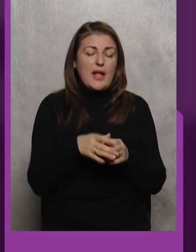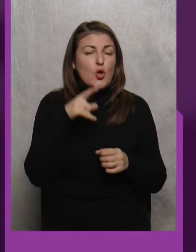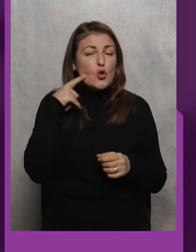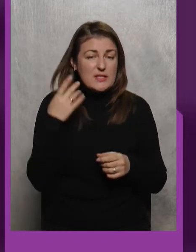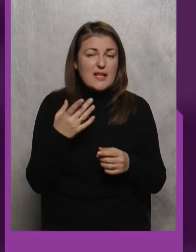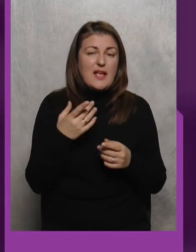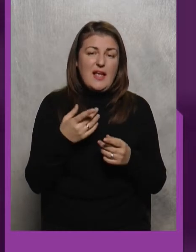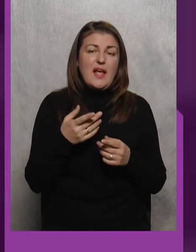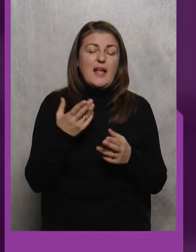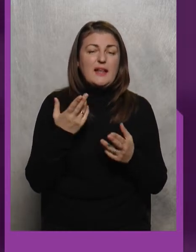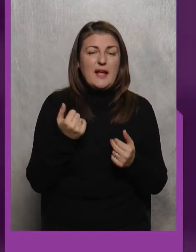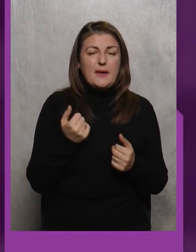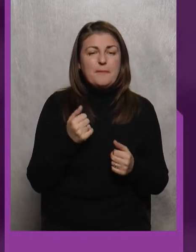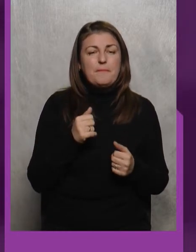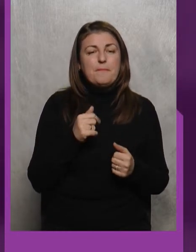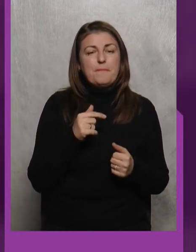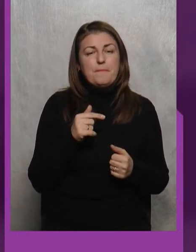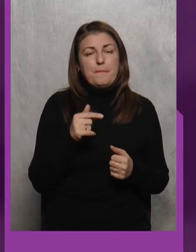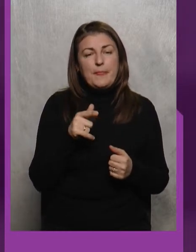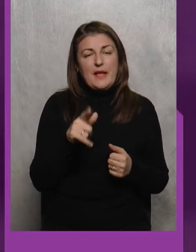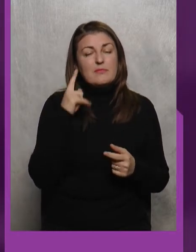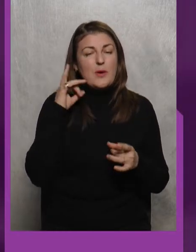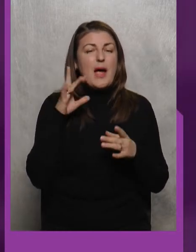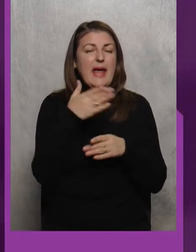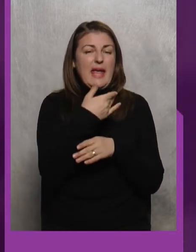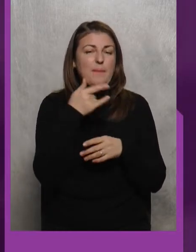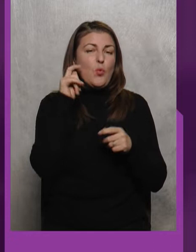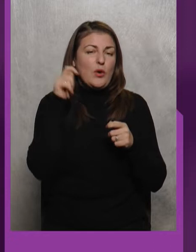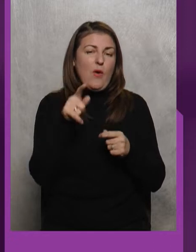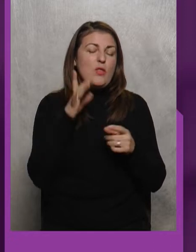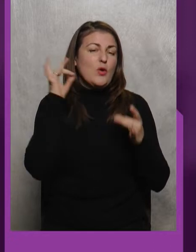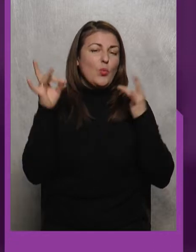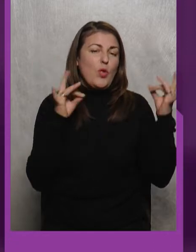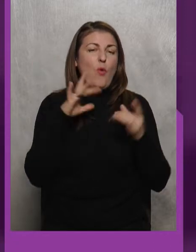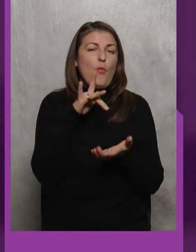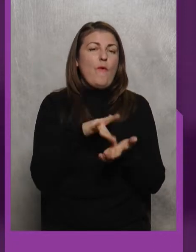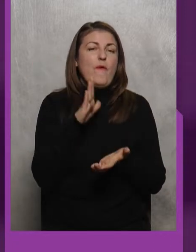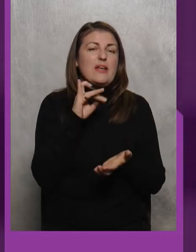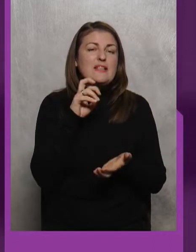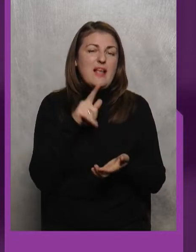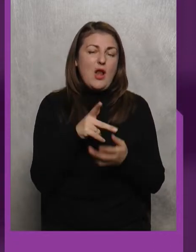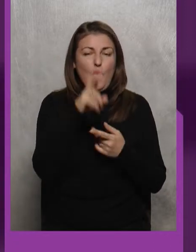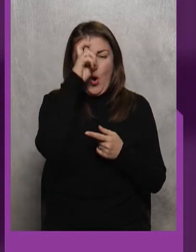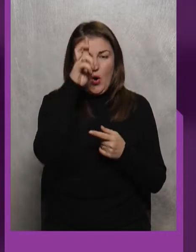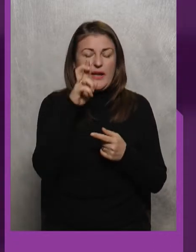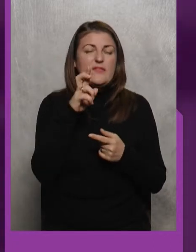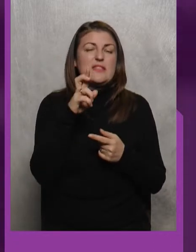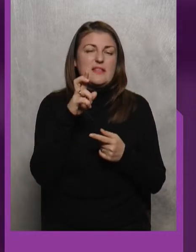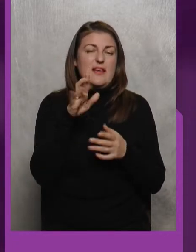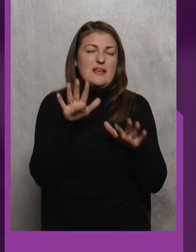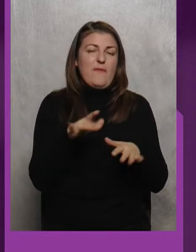Так Відлунав Їм Україна Він лунав У Версалі У Королівській Резиденції